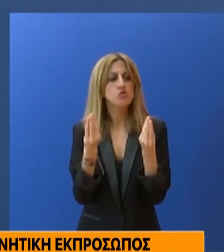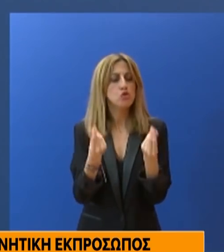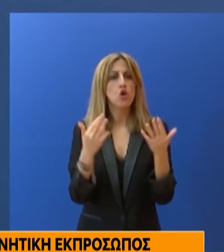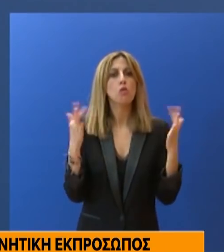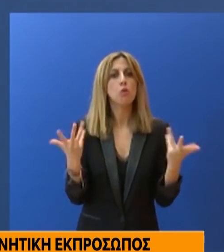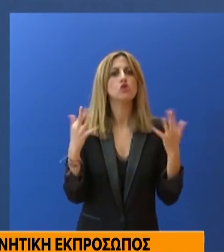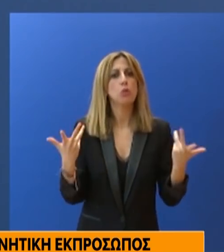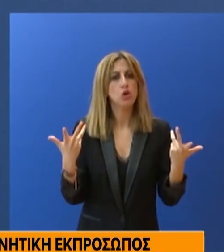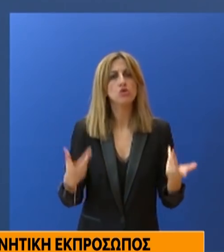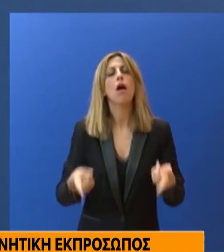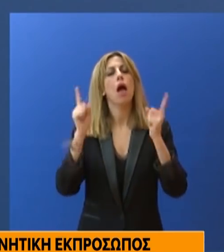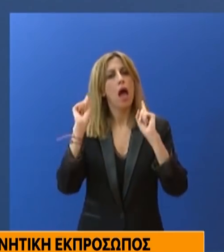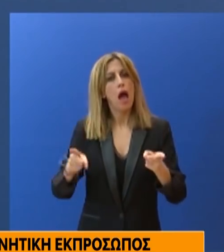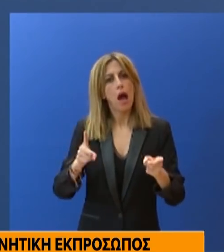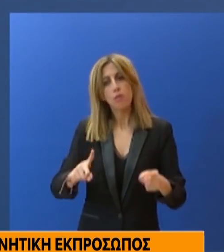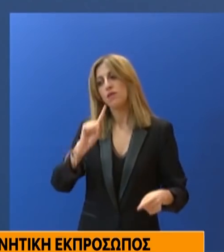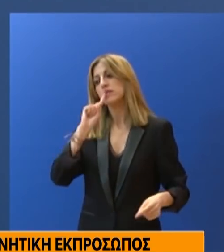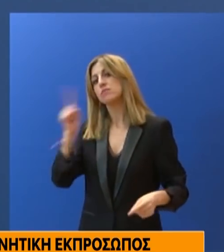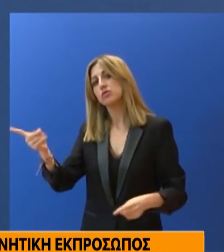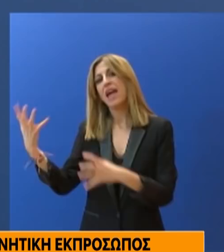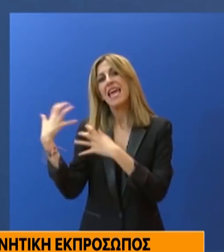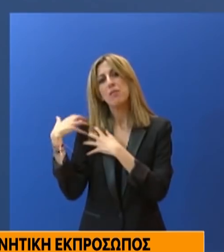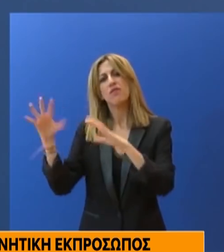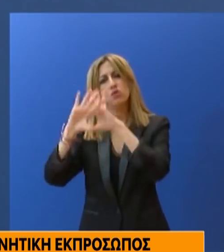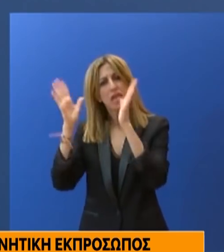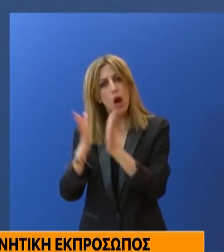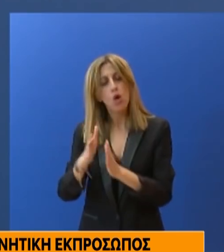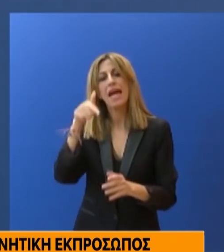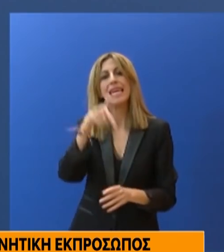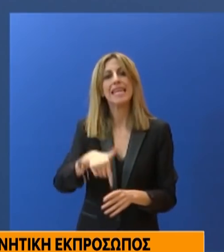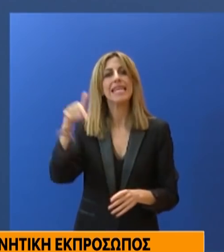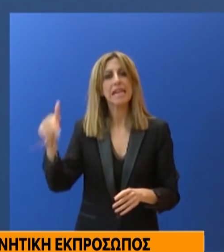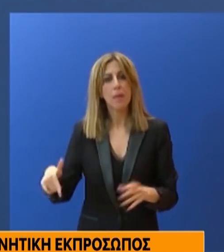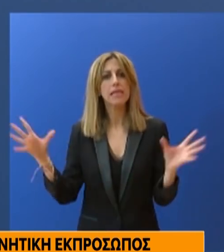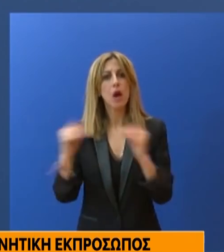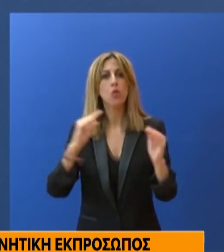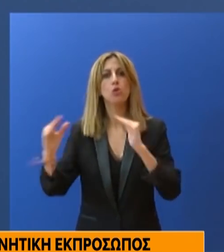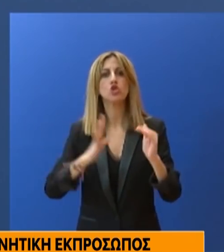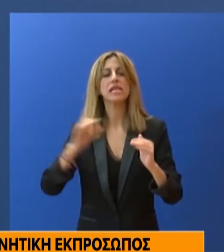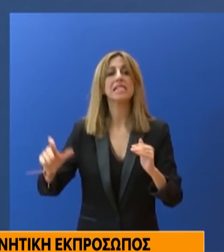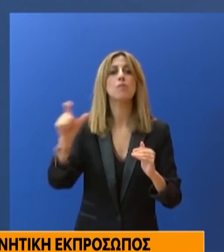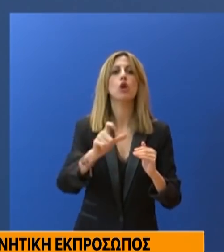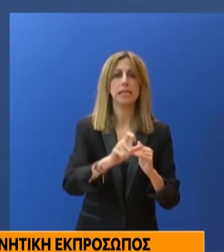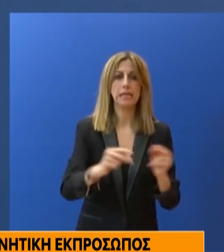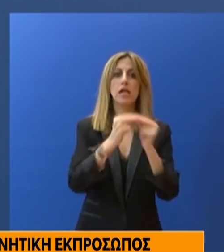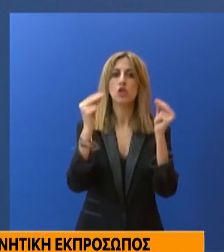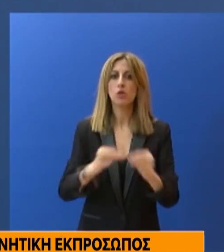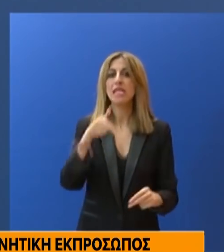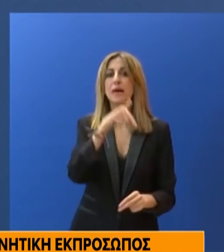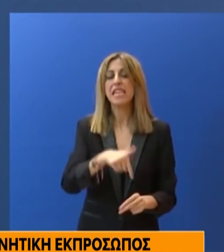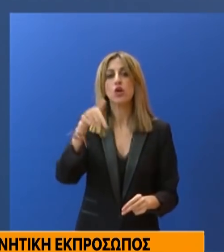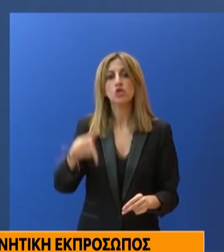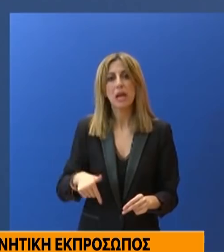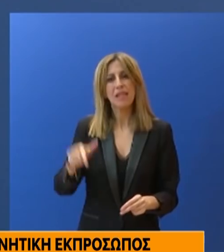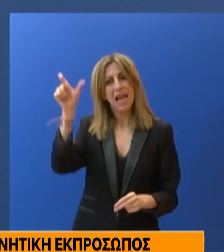εμπλεκομένων φορέων στη Γενική Γραμματέα Πολιτικής Προστασίας. Στο πλαίσιο αυτό, μέχρι σήμερα Γενικός Γραμματέας Πολιτικής Προστασίας